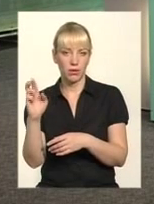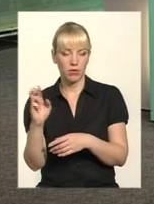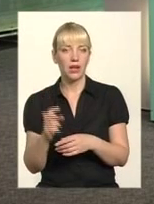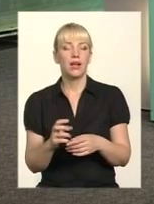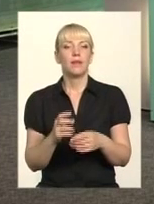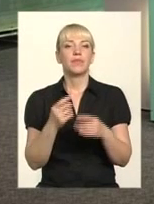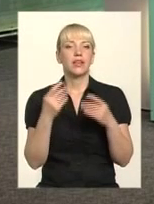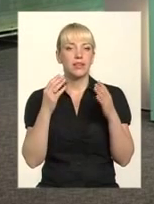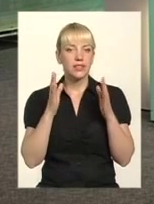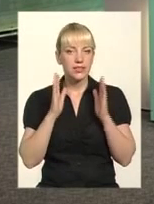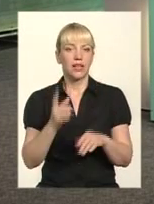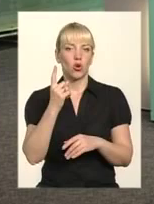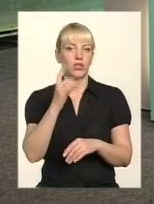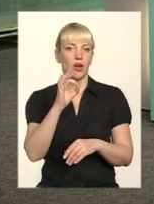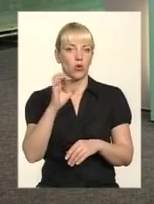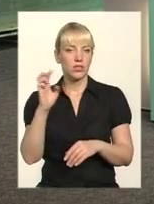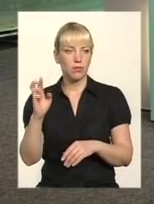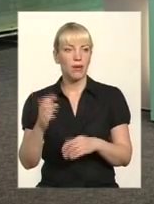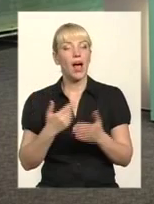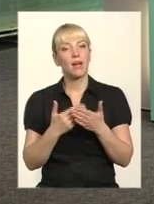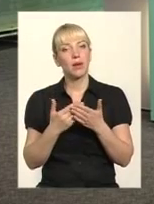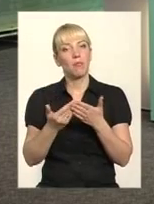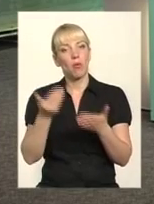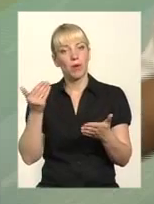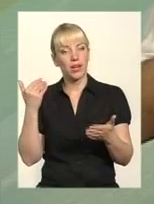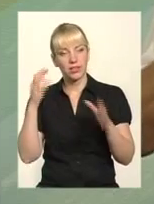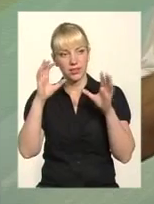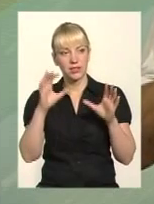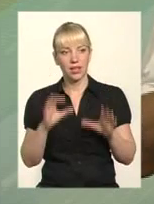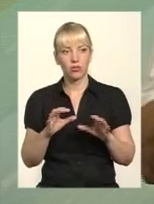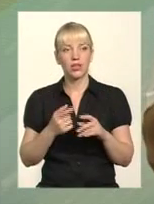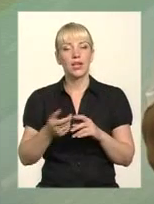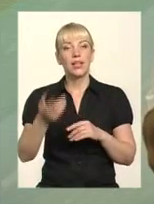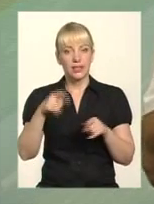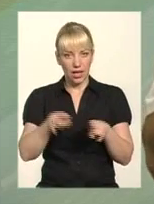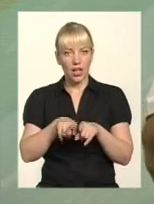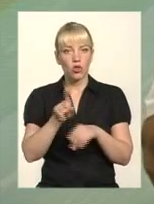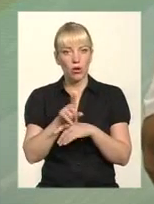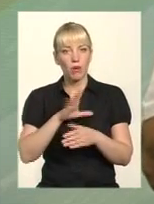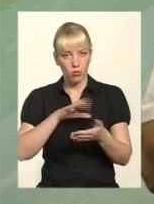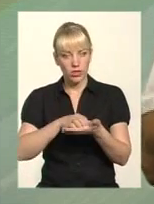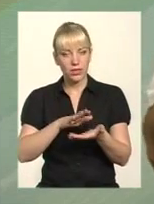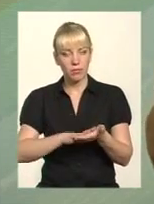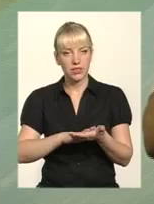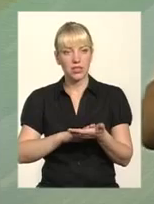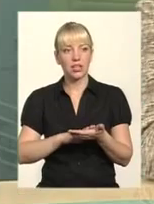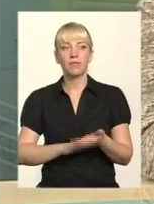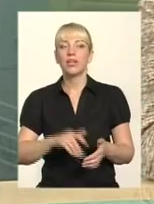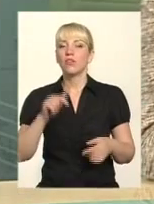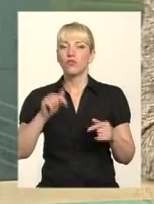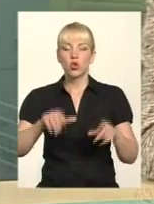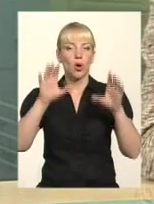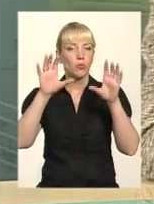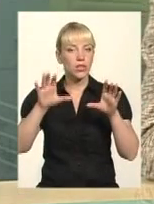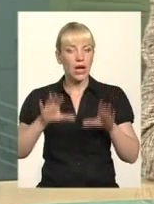попередньому законі, який діяв, там була ця норма? Ну, в принципі, вона не дуже ясна була. А в цьому законі вже чітко прописано.